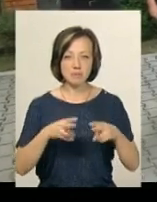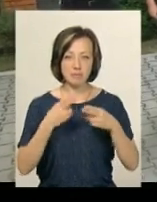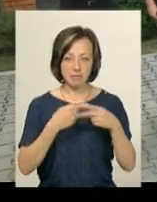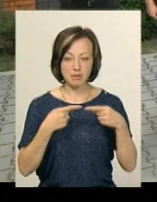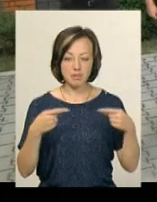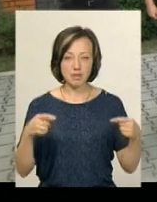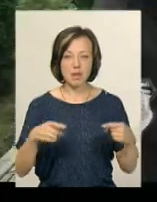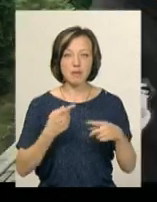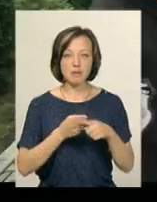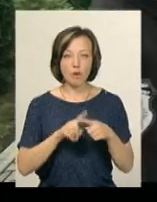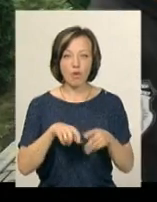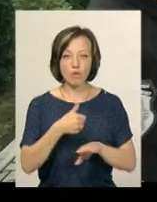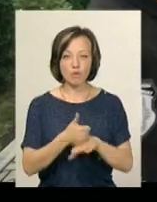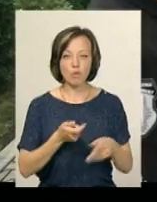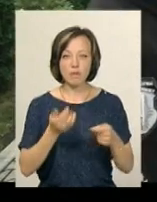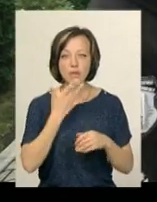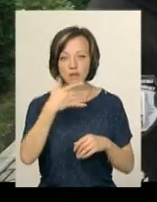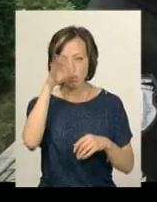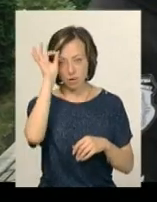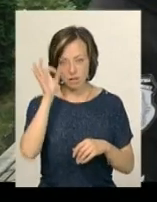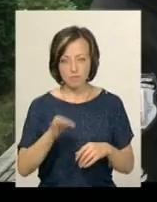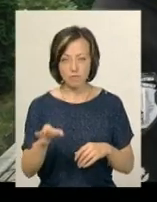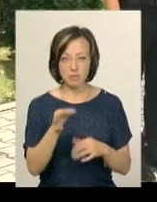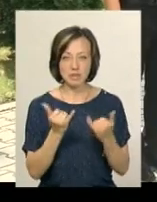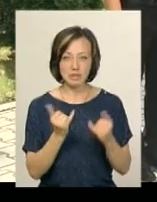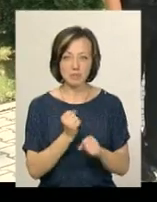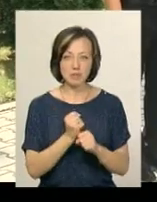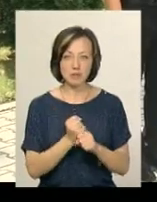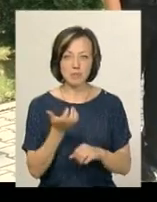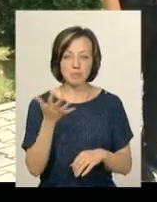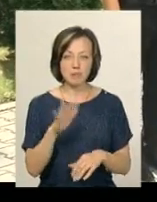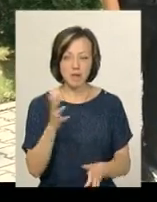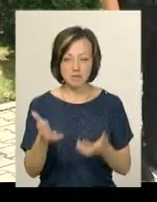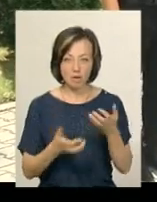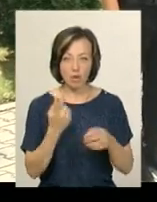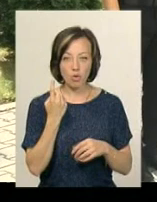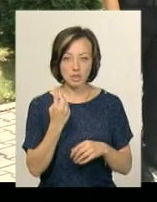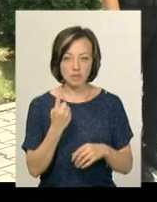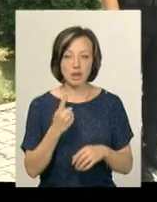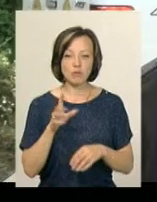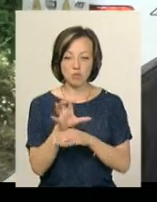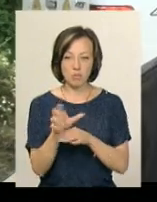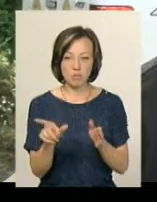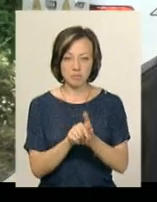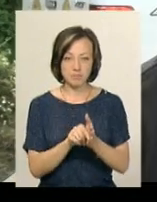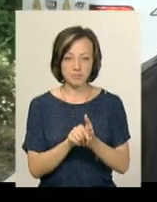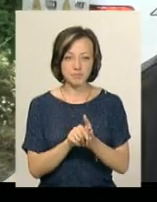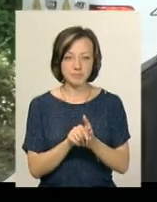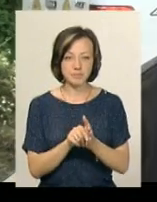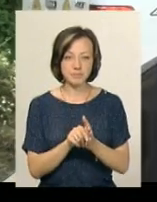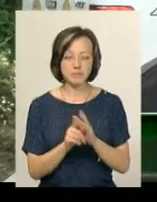відділі головного управління Нацполіції в Хмельницькій області нині працюють п'ять саперів та один сапер – кінолог. Виїзди,